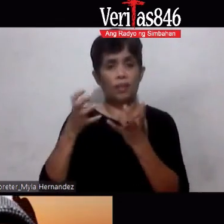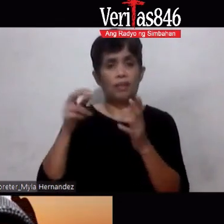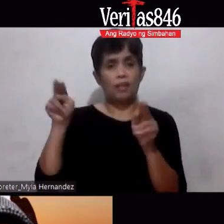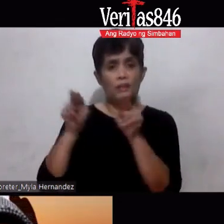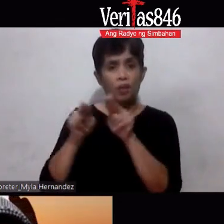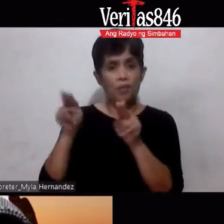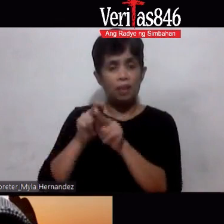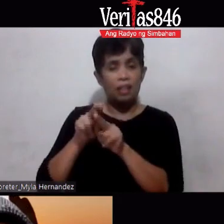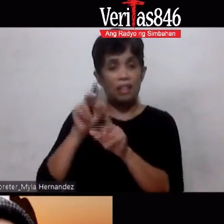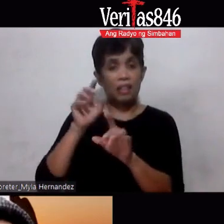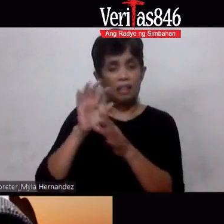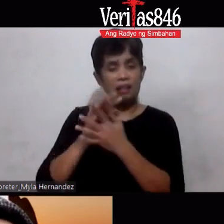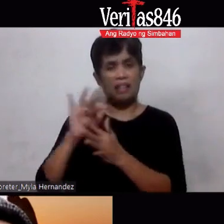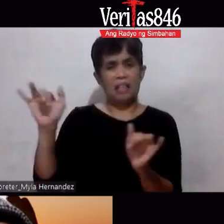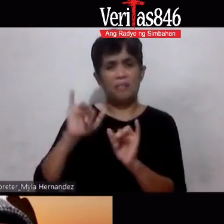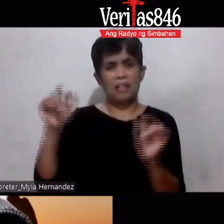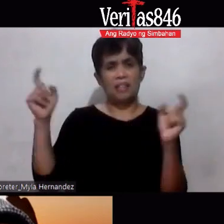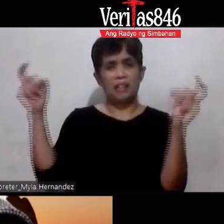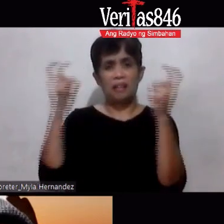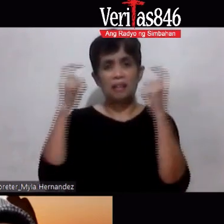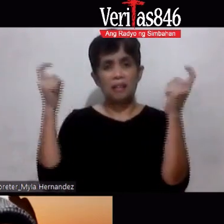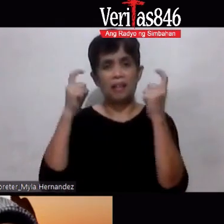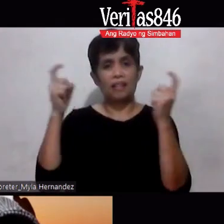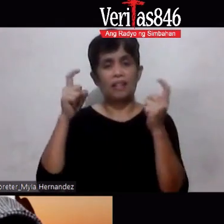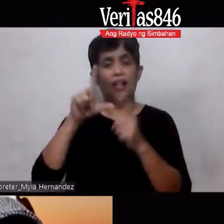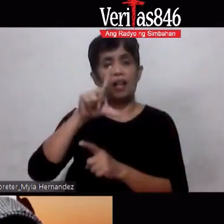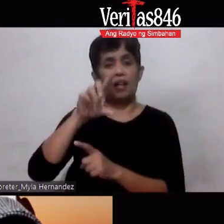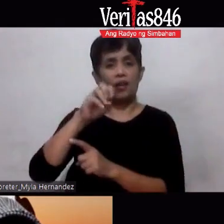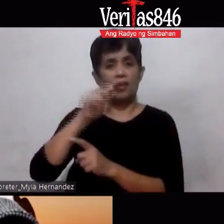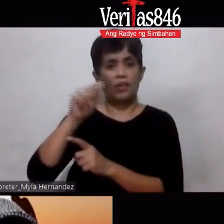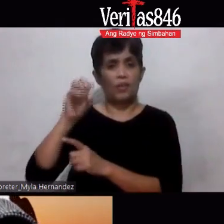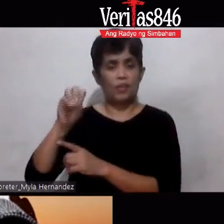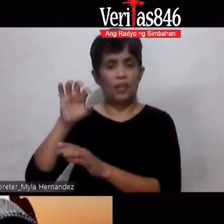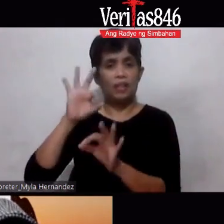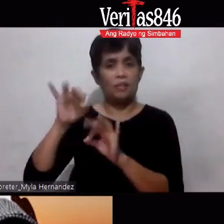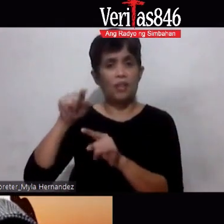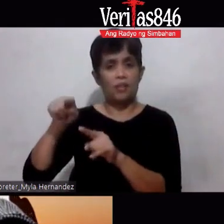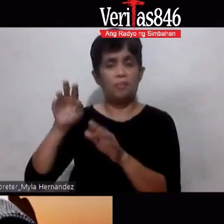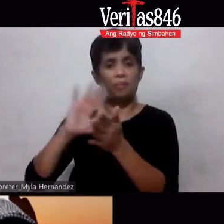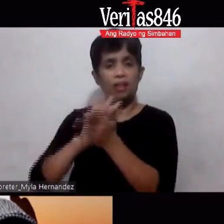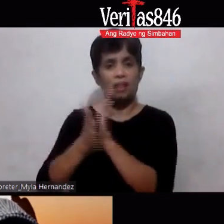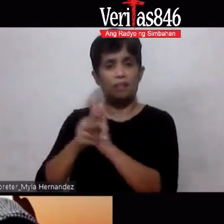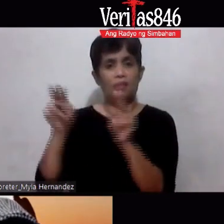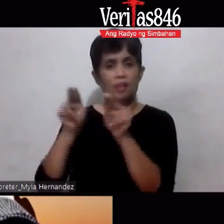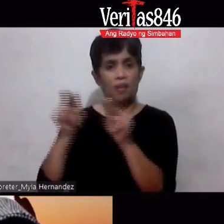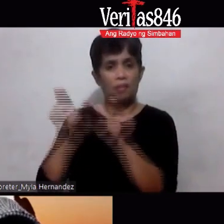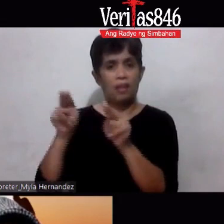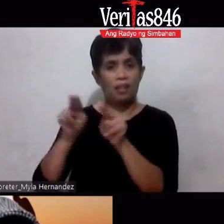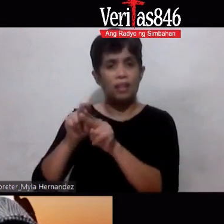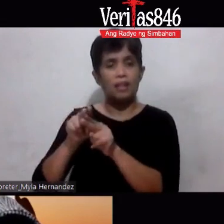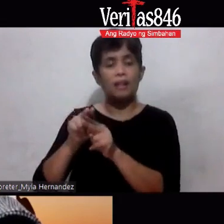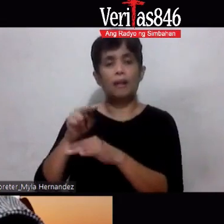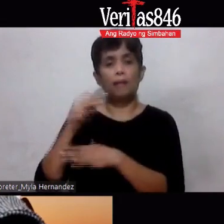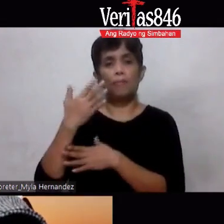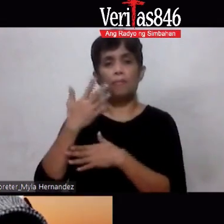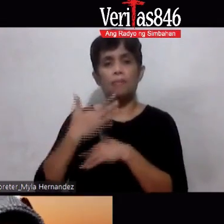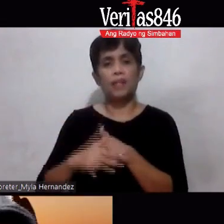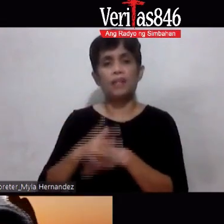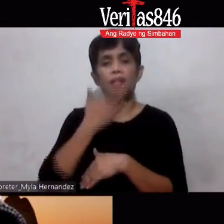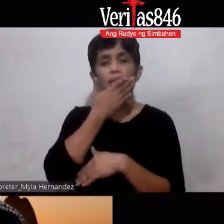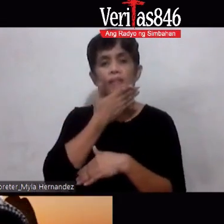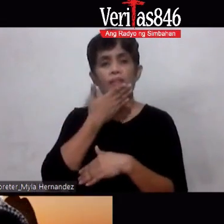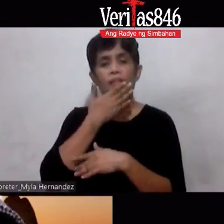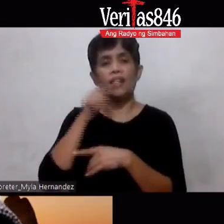sa loto kung ma-inormal mo yung blood sugar mo kung ma-inormal yung blood sugar mo parang nag-100 ka sa examine ganyan yung feeling